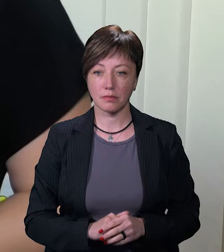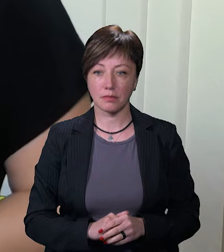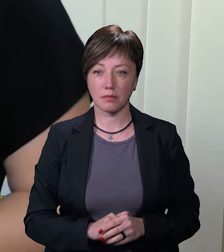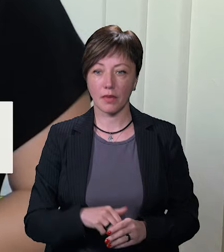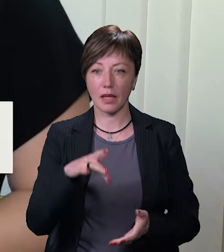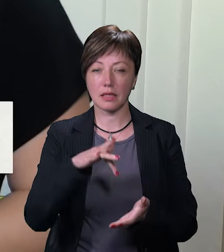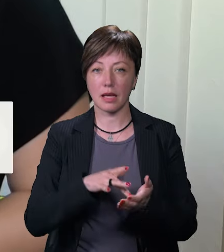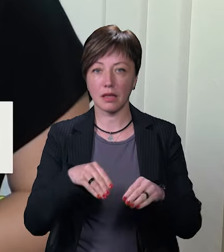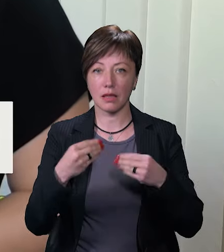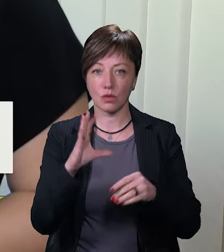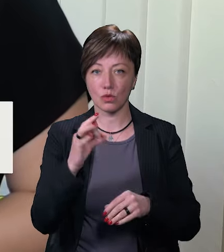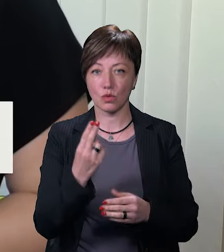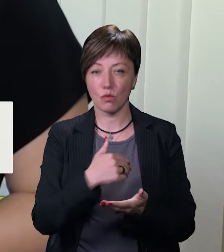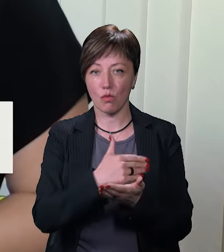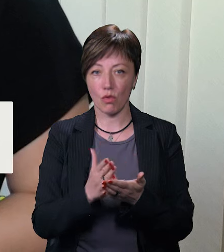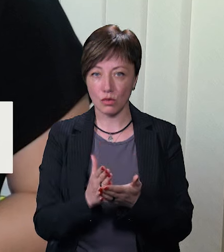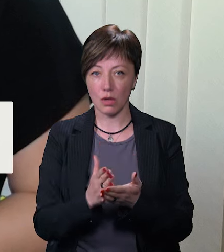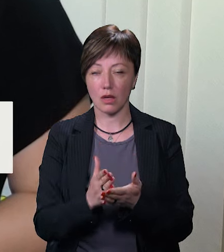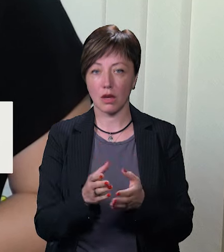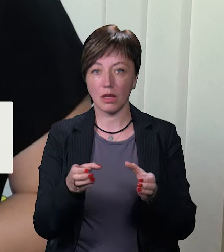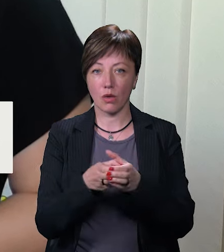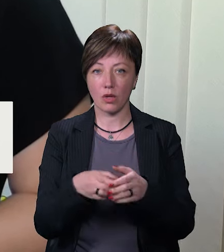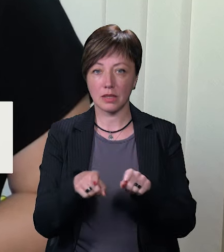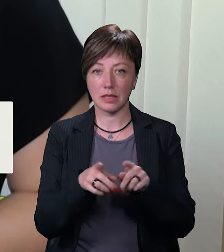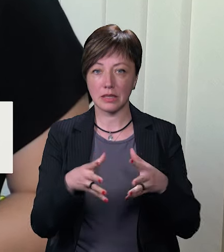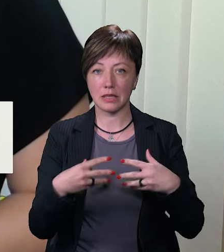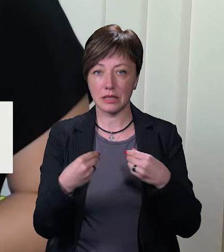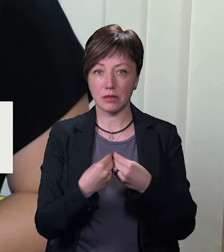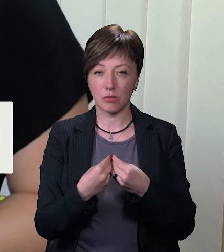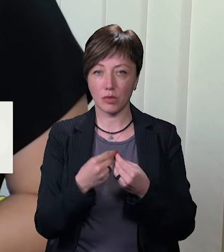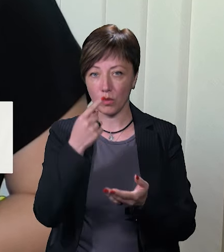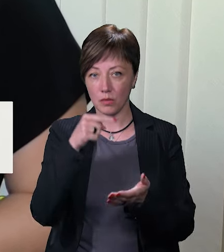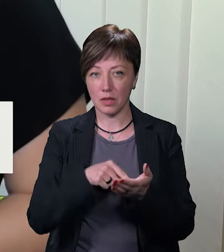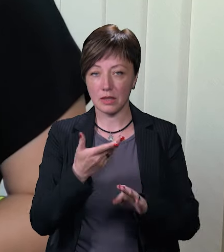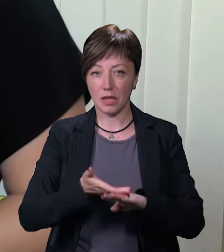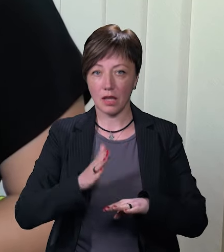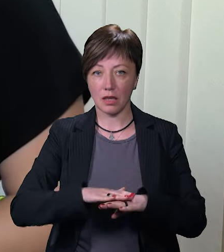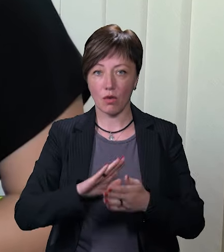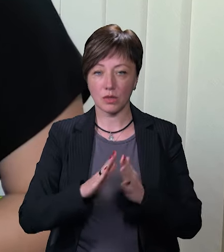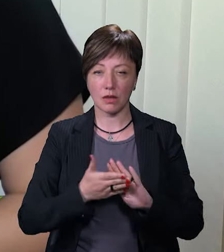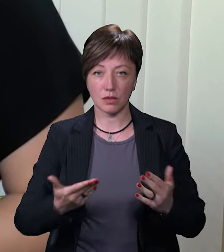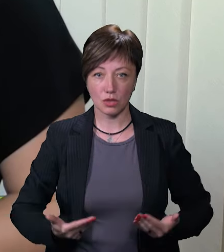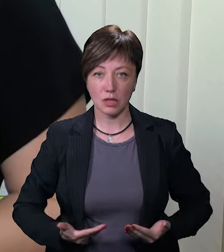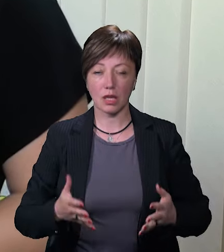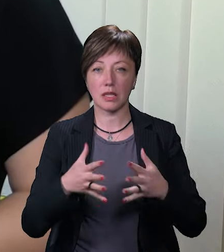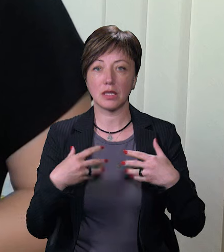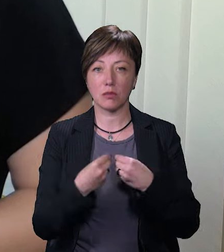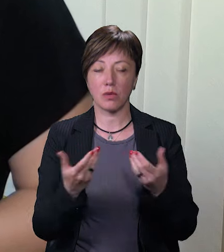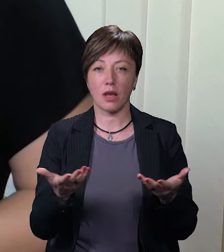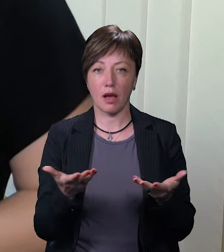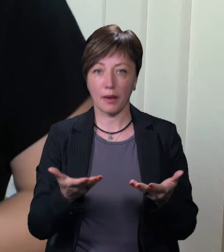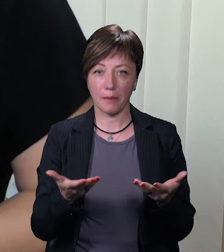Центр надає соціальні послуги категоріям, таким як сім'ї, які спеклилися в складних життєвих обставинах, сім'ї, які